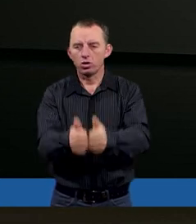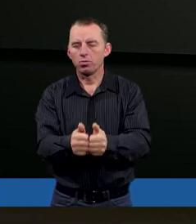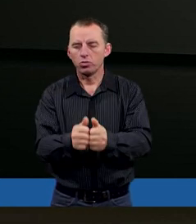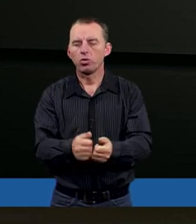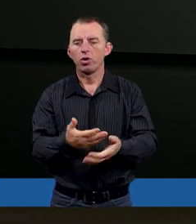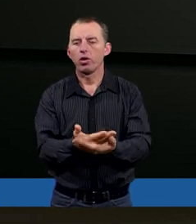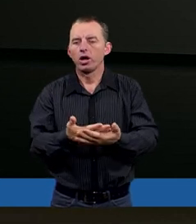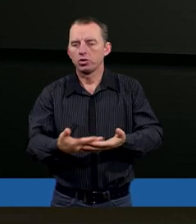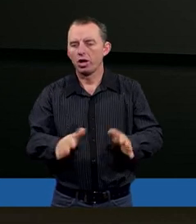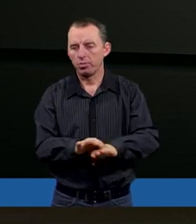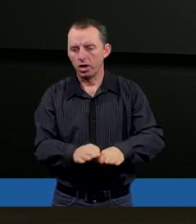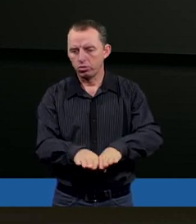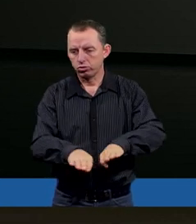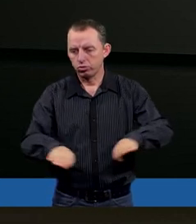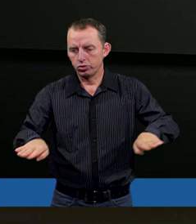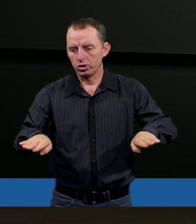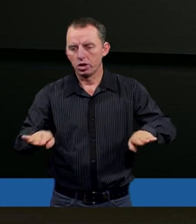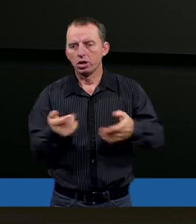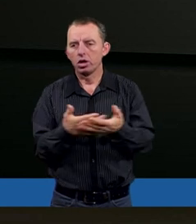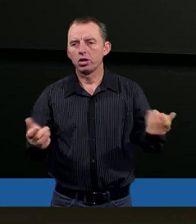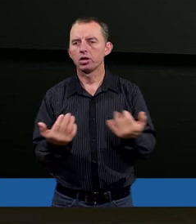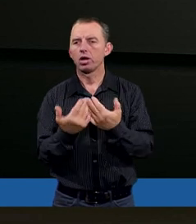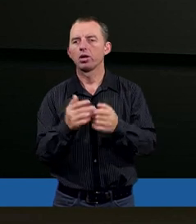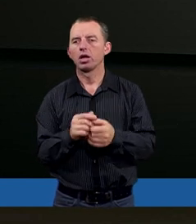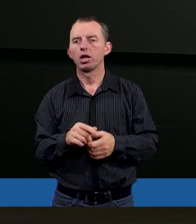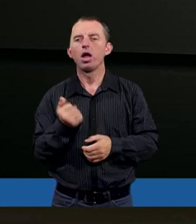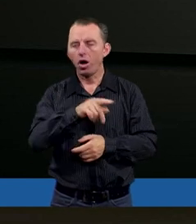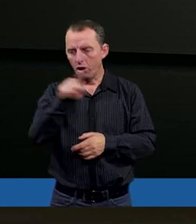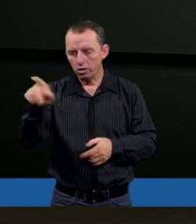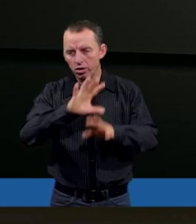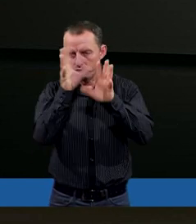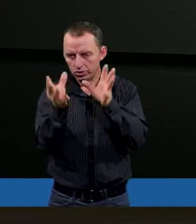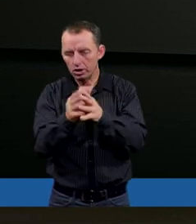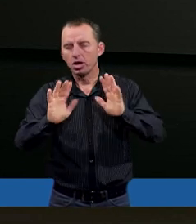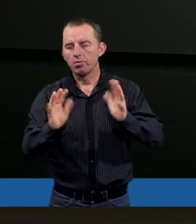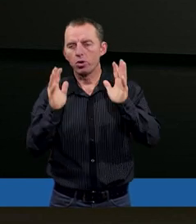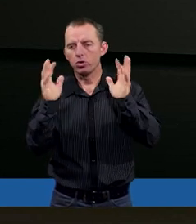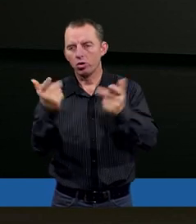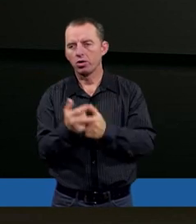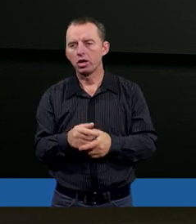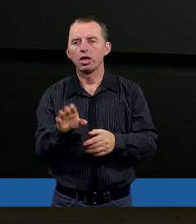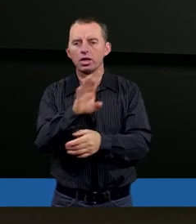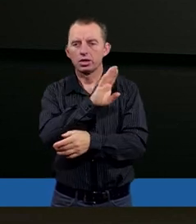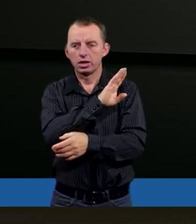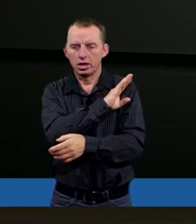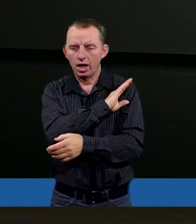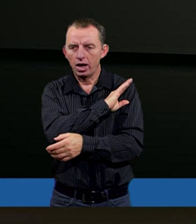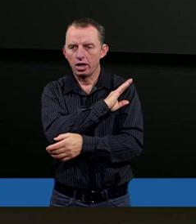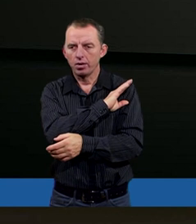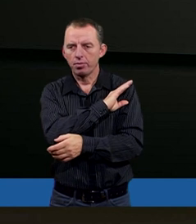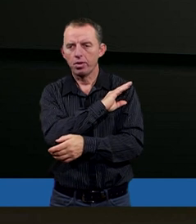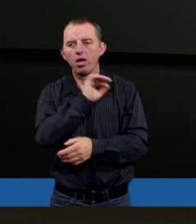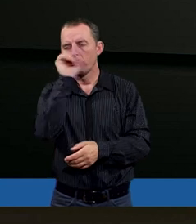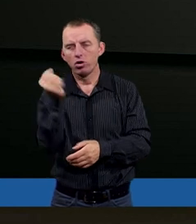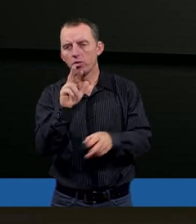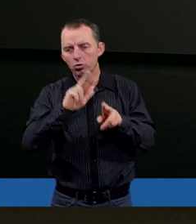ziemia pod nimi, tak? Chłomienie buchnęły, roztąpiła się ziemia i oni, i ci wszyscy buntownicy zginęli. W